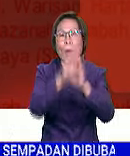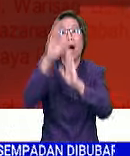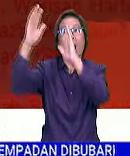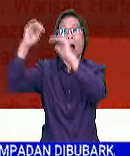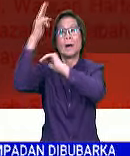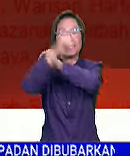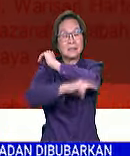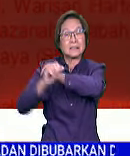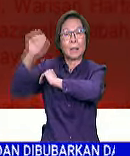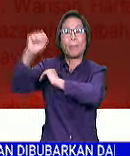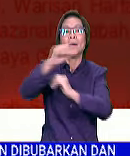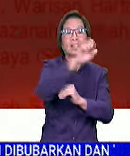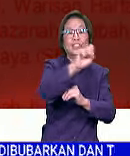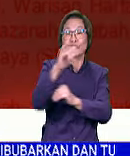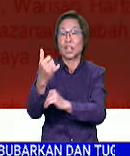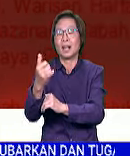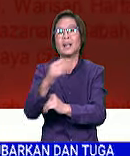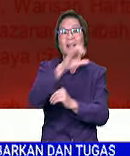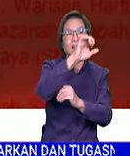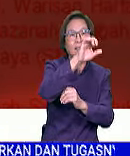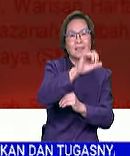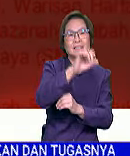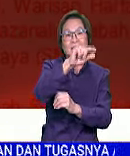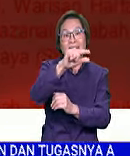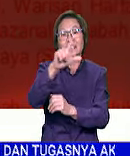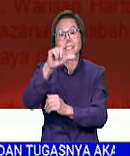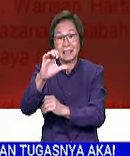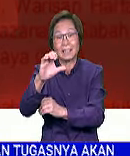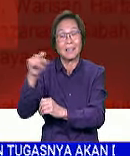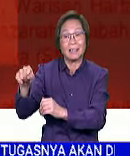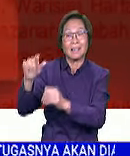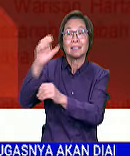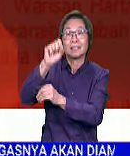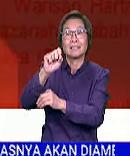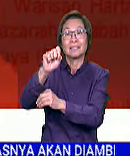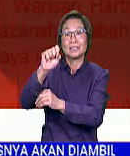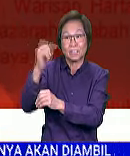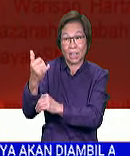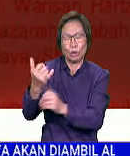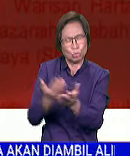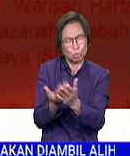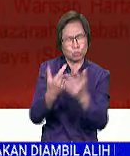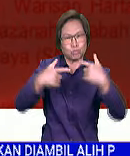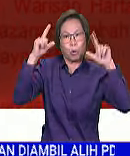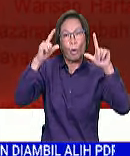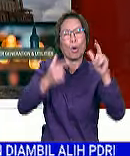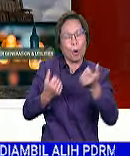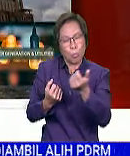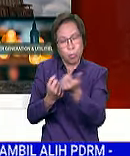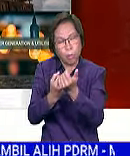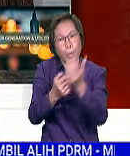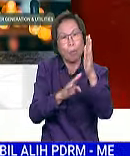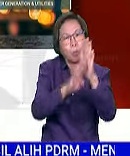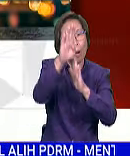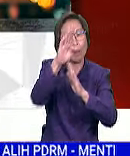Kerajaan Negeri agar syarikat berkaitan Kerajaan Negeri GLC ini terus unggul dan menyumbang kepada pembangunan Sabah.